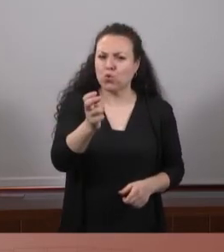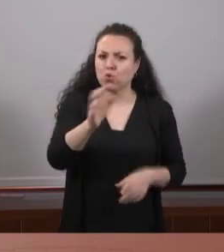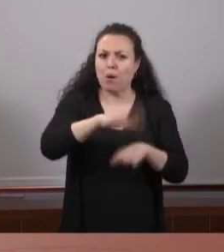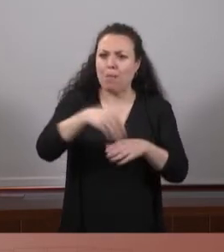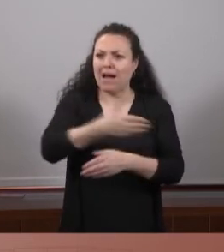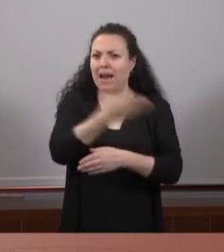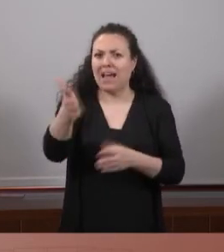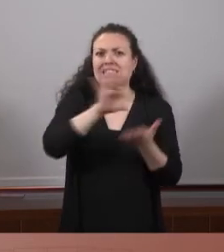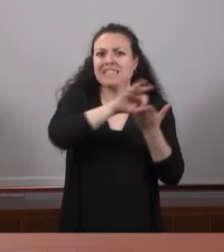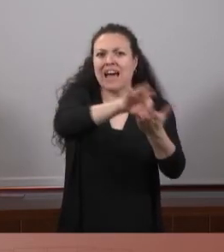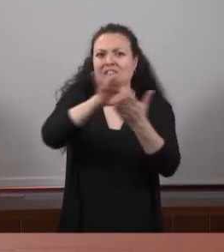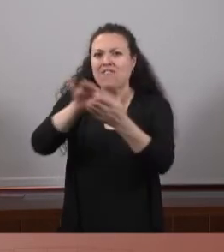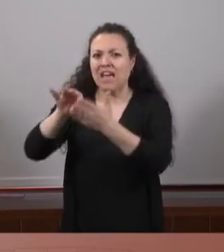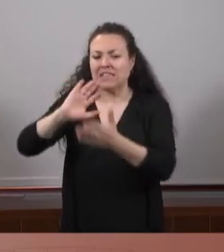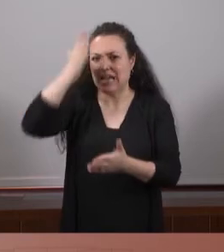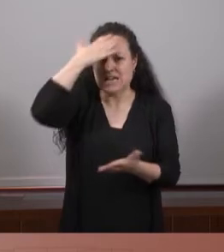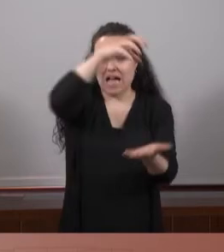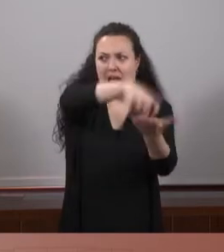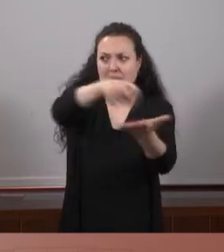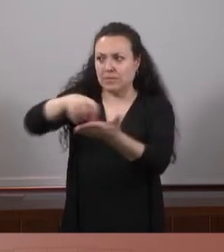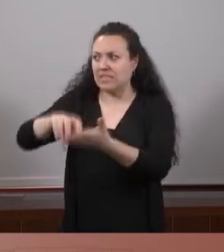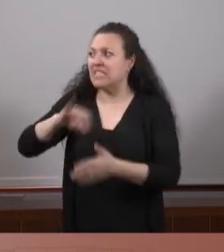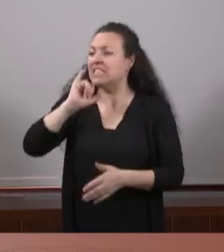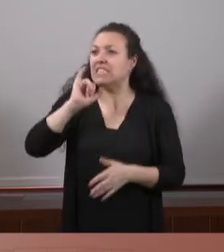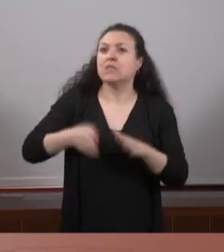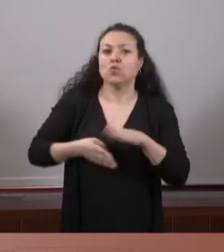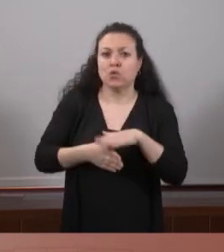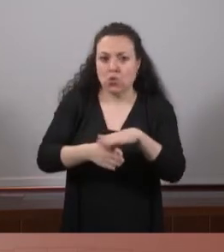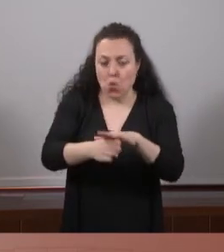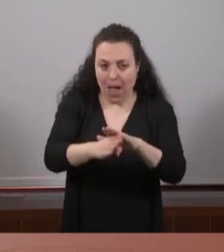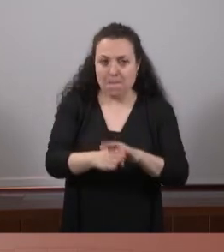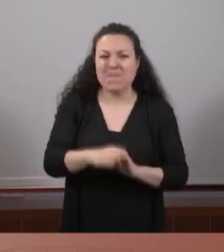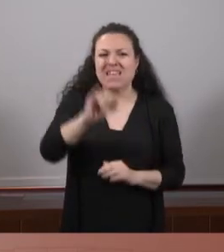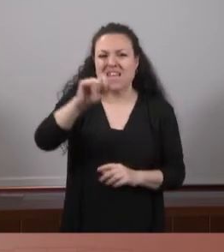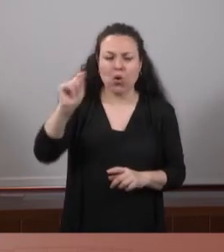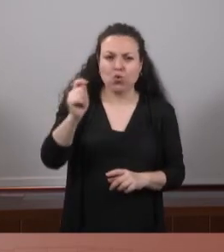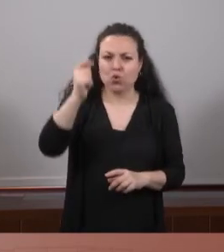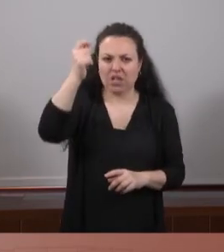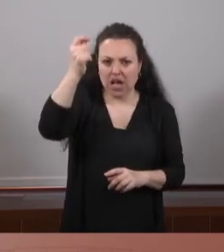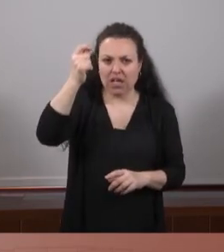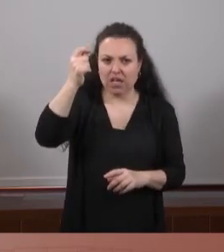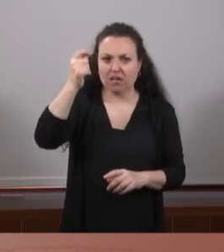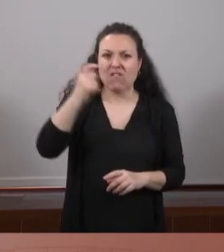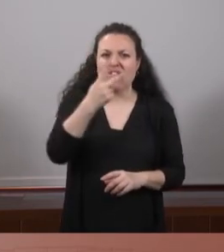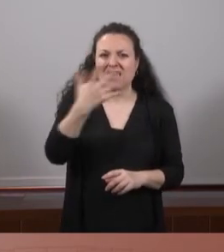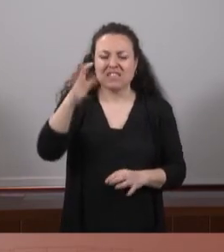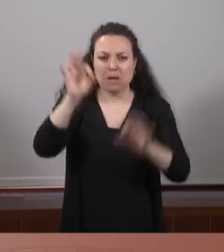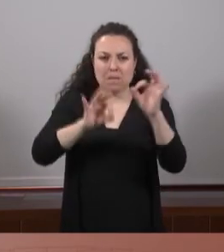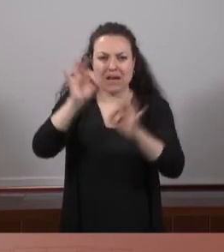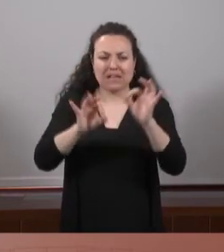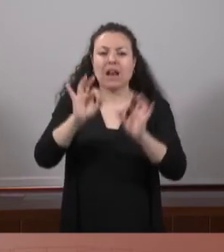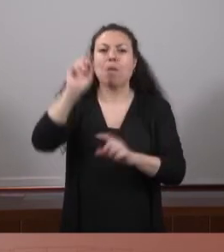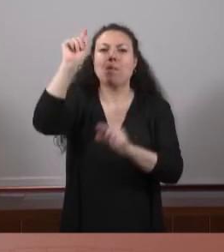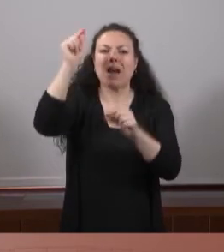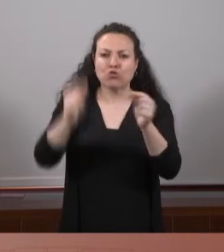serveis d'atenció primària de forma urgent i continuada i apropar-nos o aconseguir d'una vegada per tot el 25% de pressupost